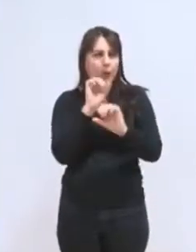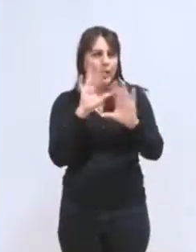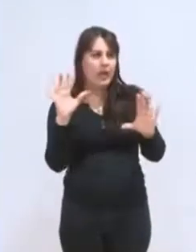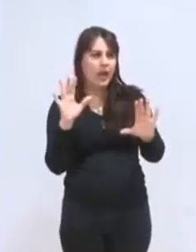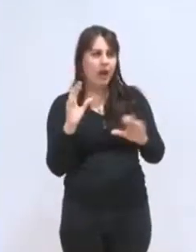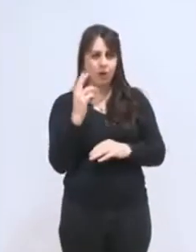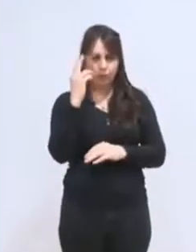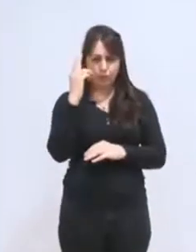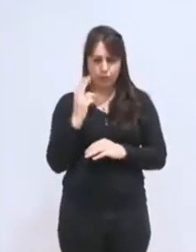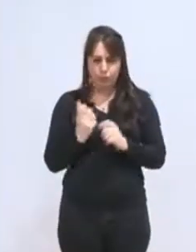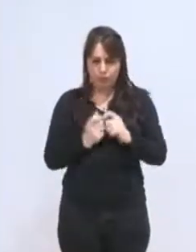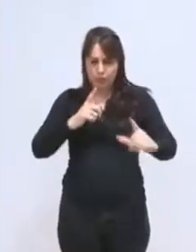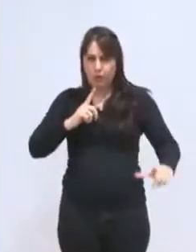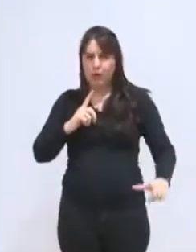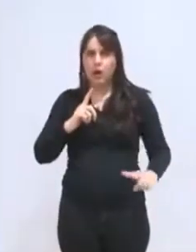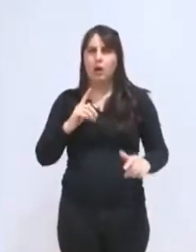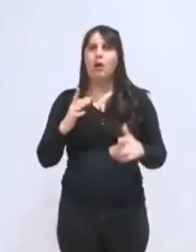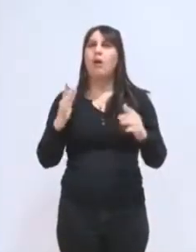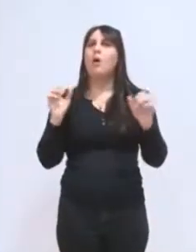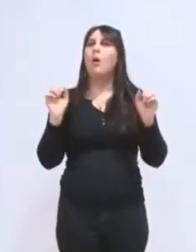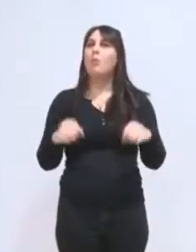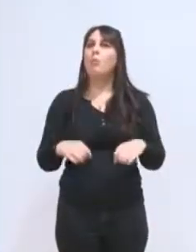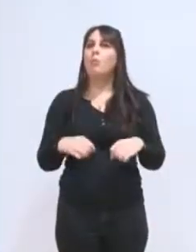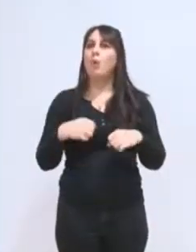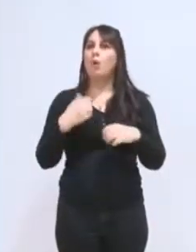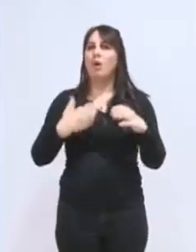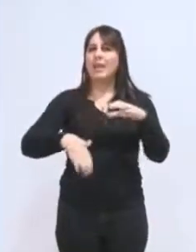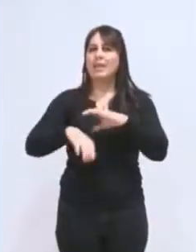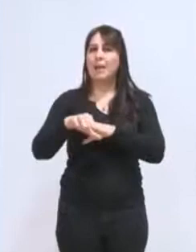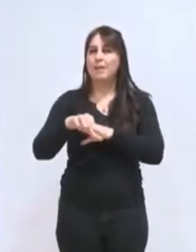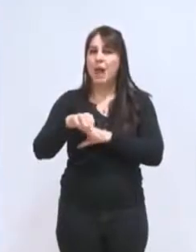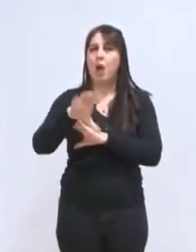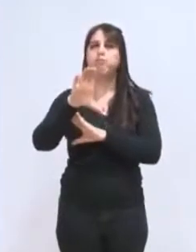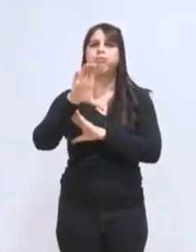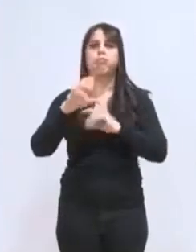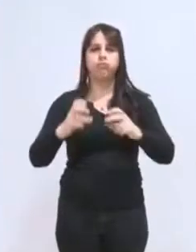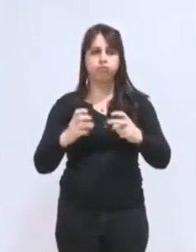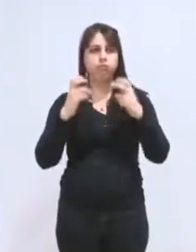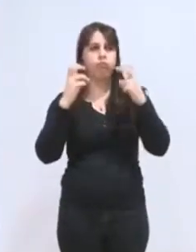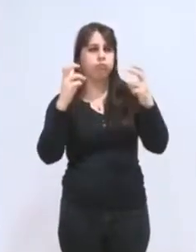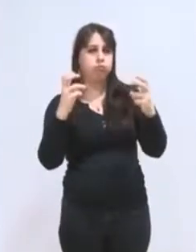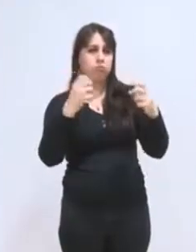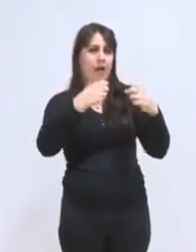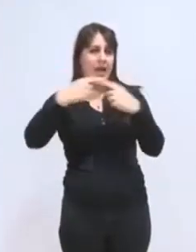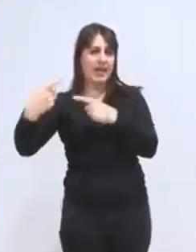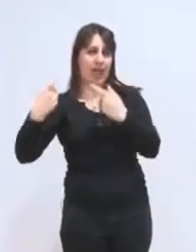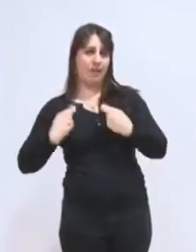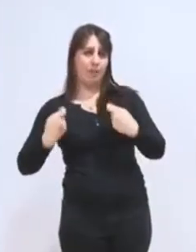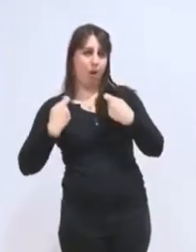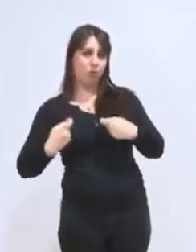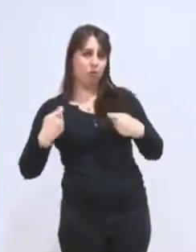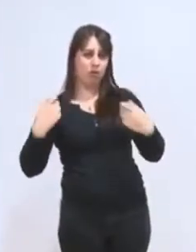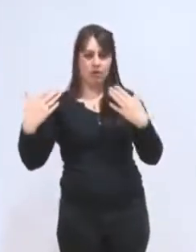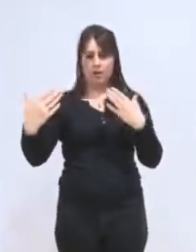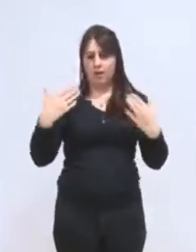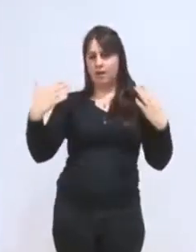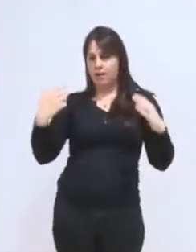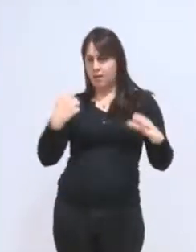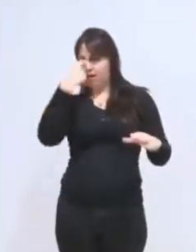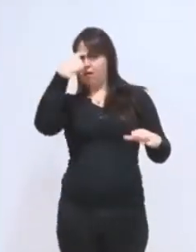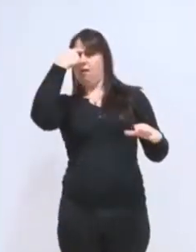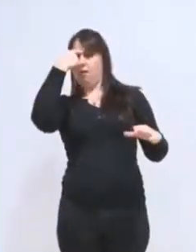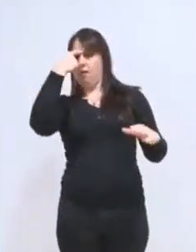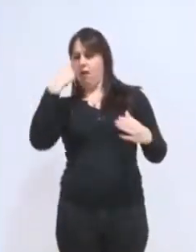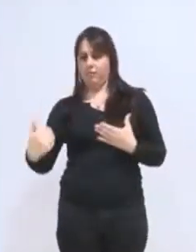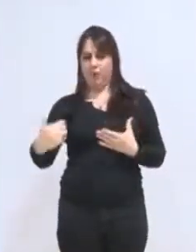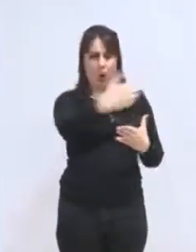parce qu'elles vont aussi nous permettre de suivre une augmentation de capital qui sera donc une dépense. Donc nous voyons comment nous pouvons trouver